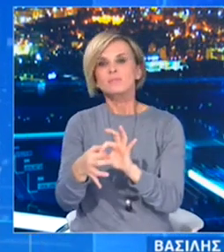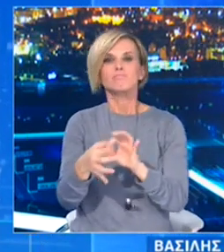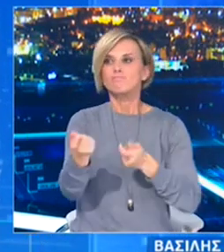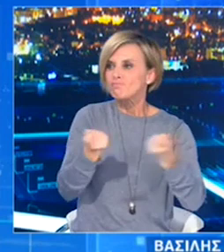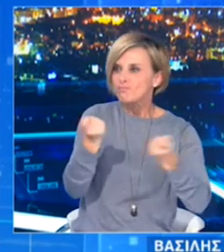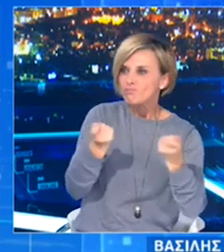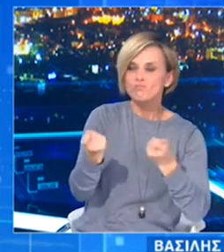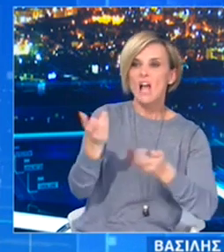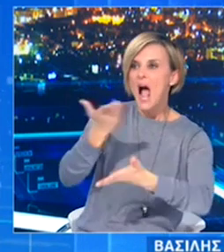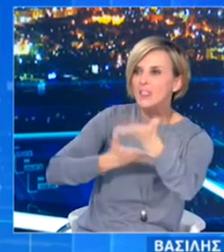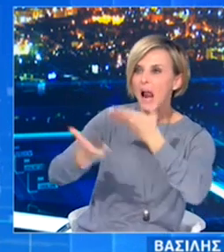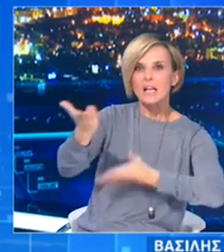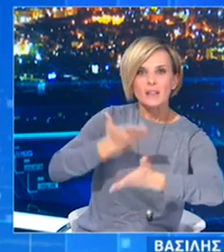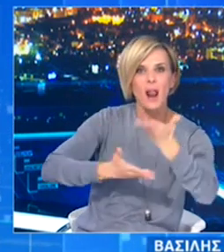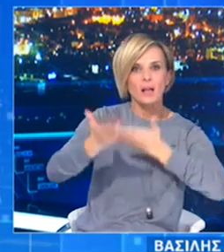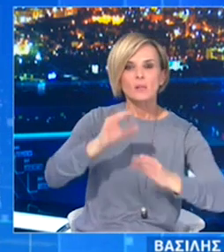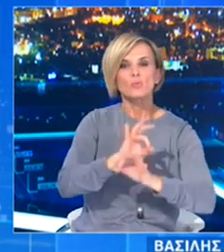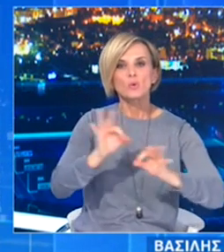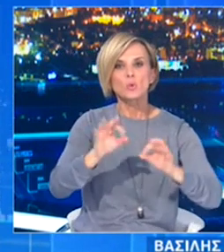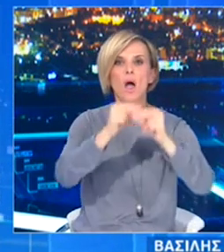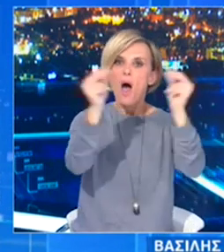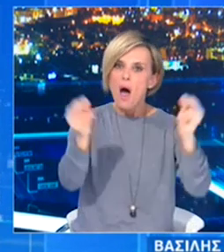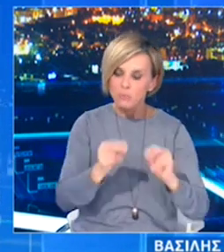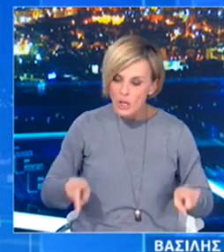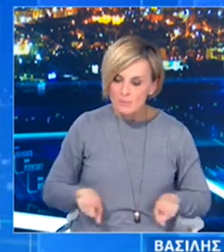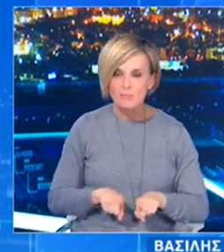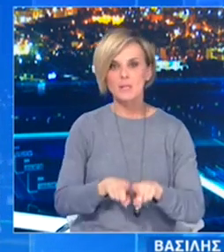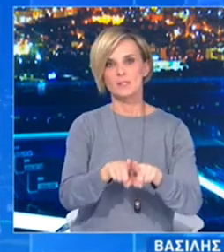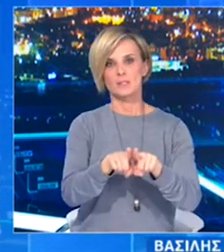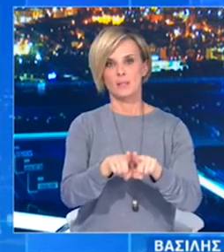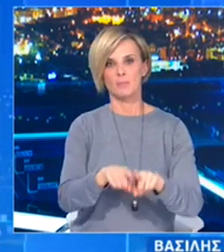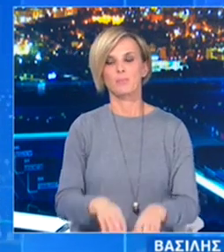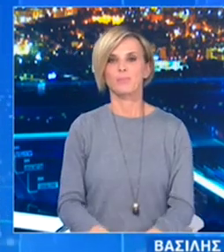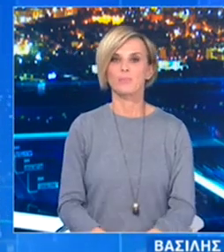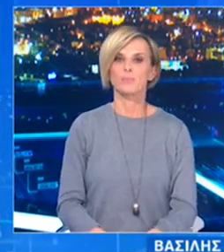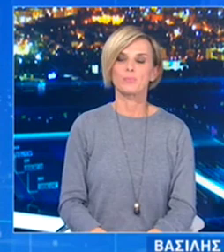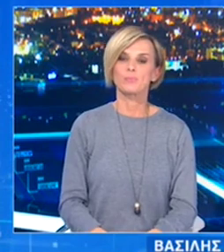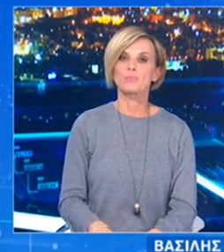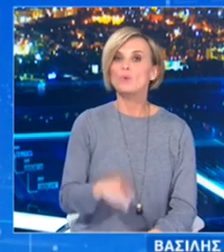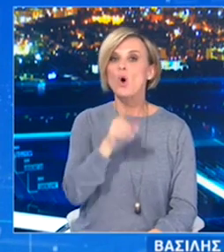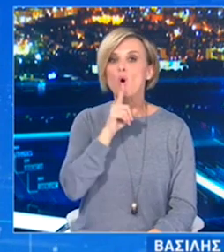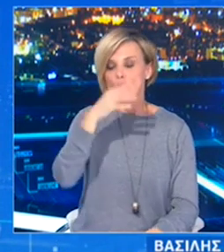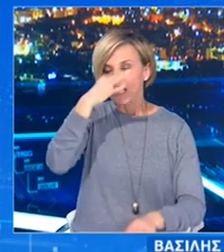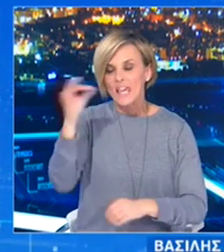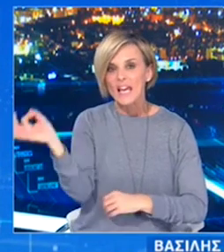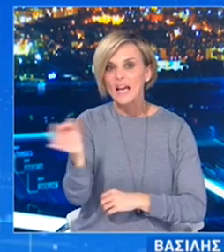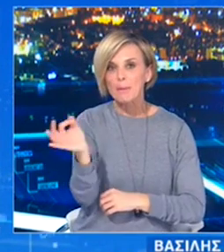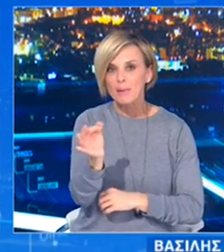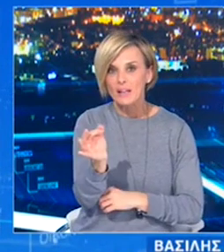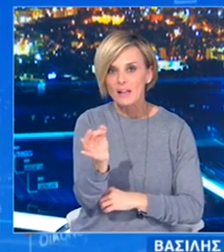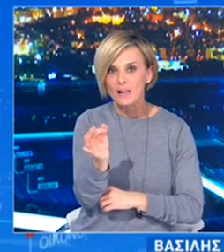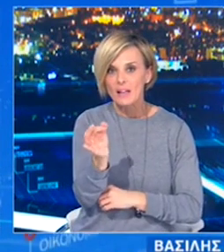γνωρίζουμε μια εμβόλια που ήδη κυκλοφορούν, όπως για τη γρήπη ή άλλα εμβόλια, ότι είναι δύο-τρεις εταιρείες